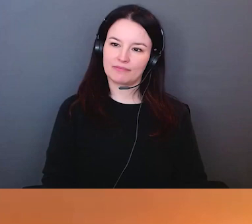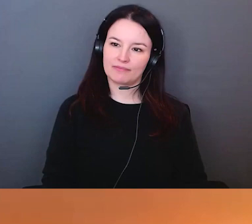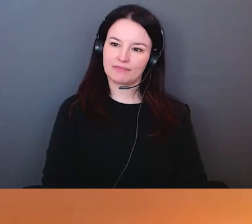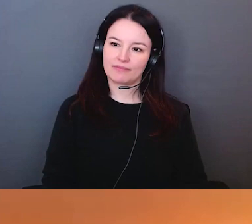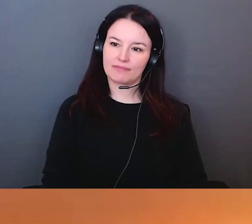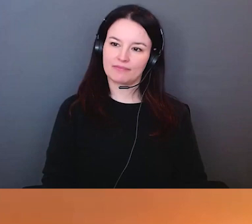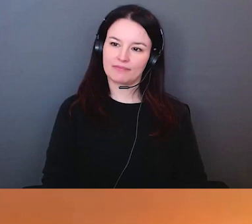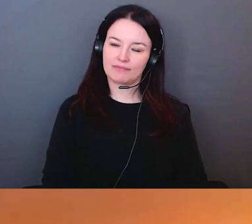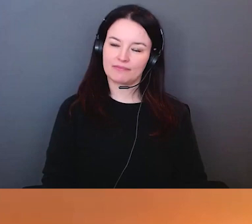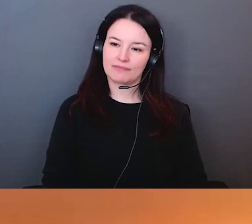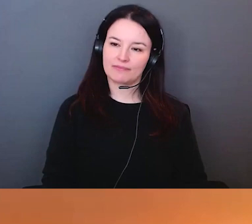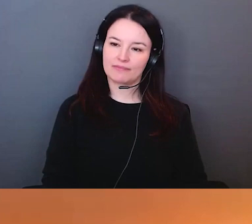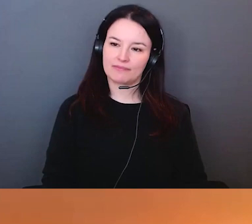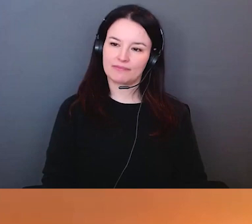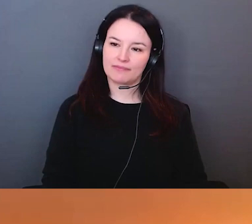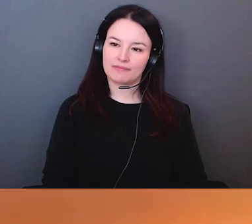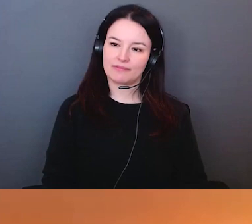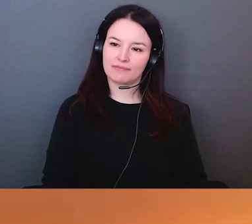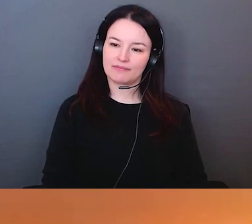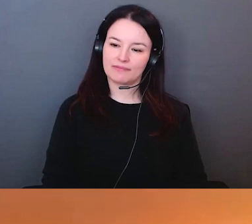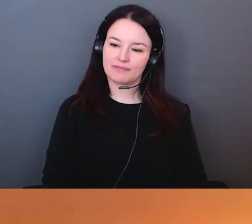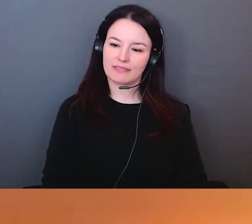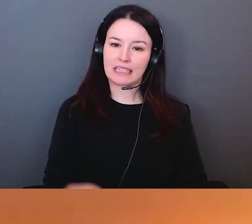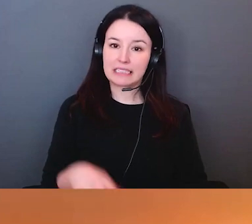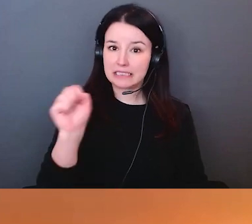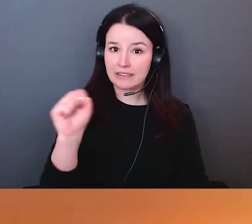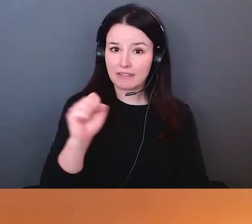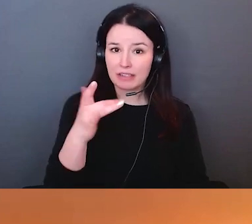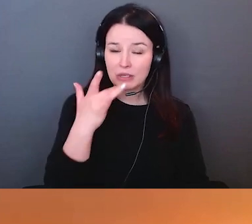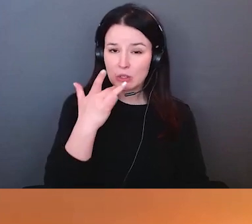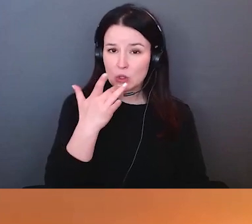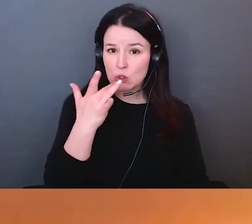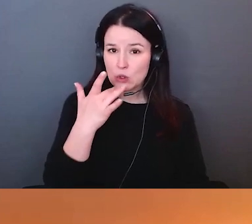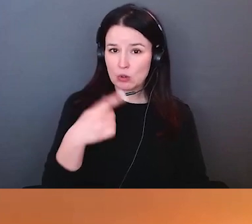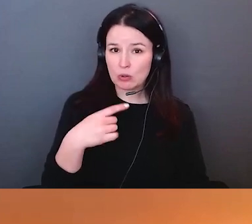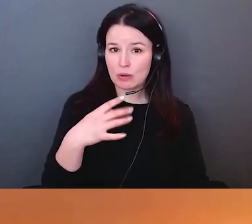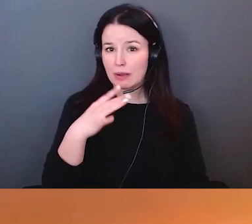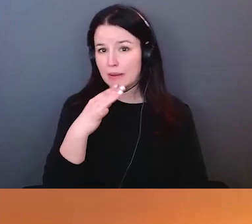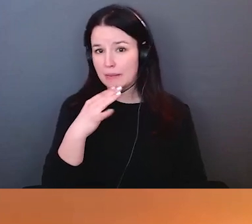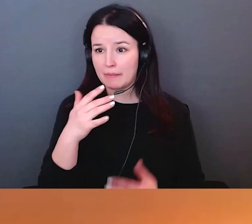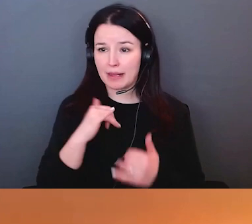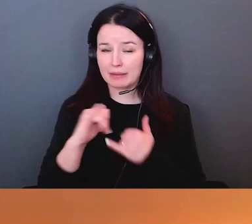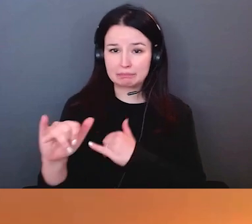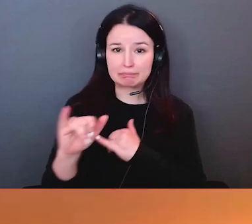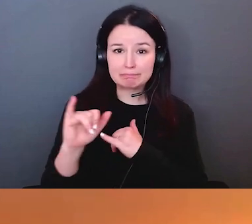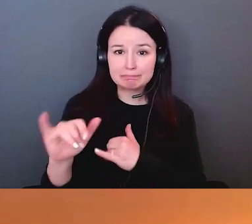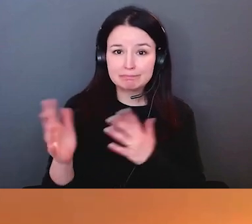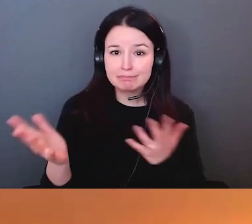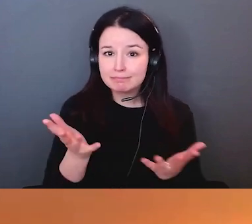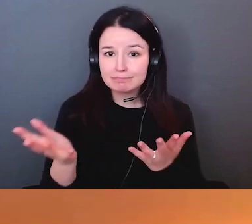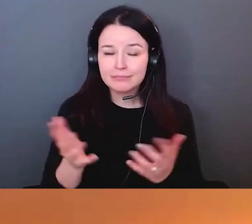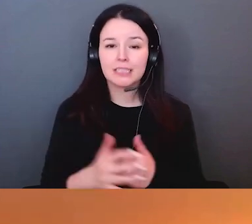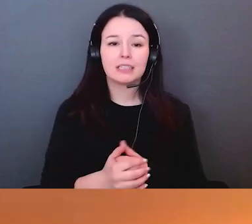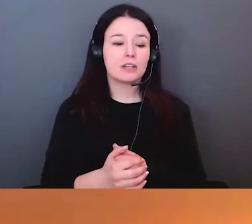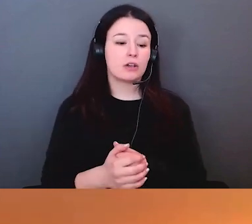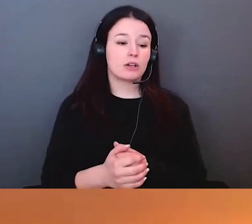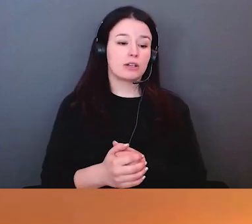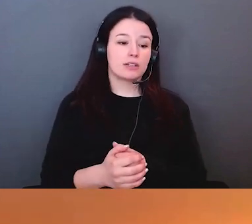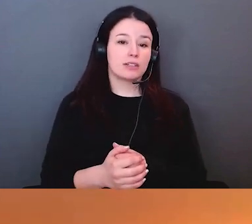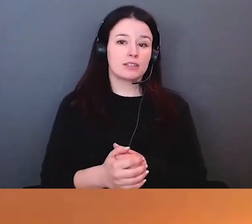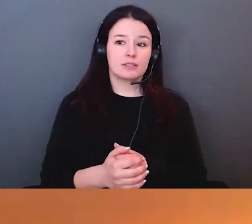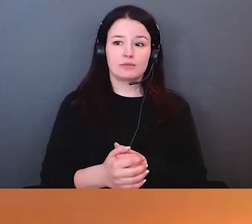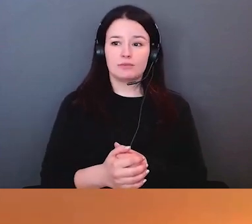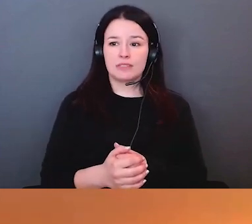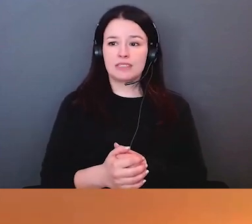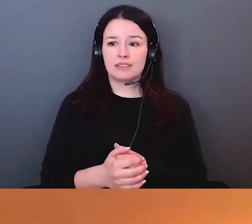nous sommes très reconnaissants aux créateurs pour ce nouveau jour, reconnaissants au soleil qui illumine